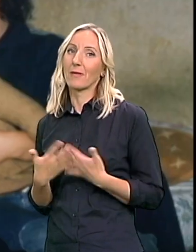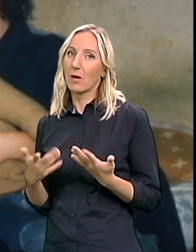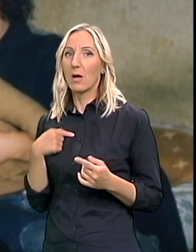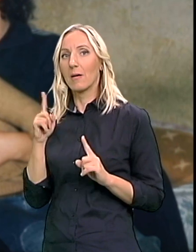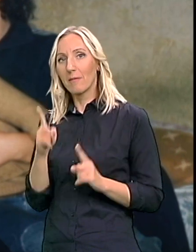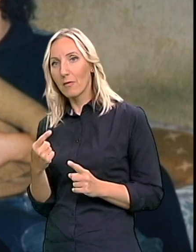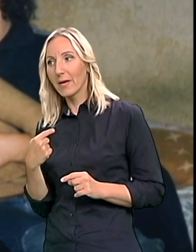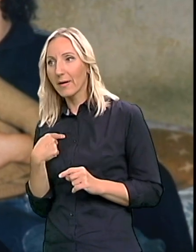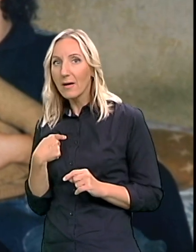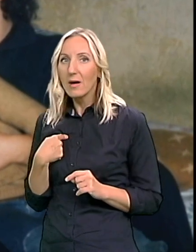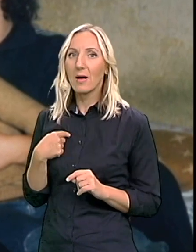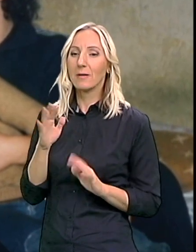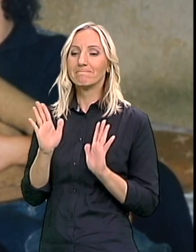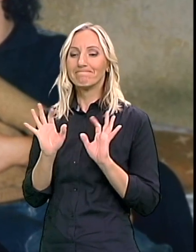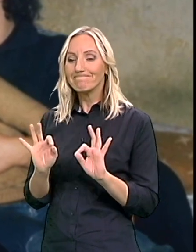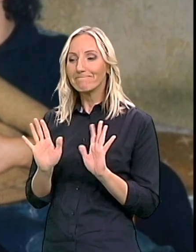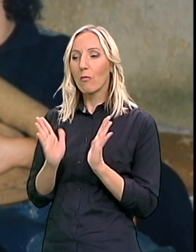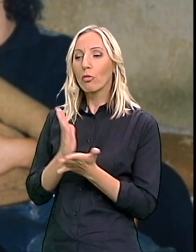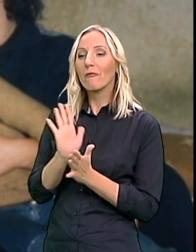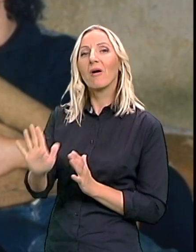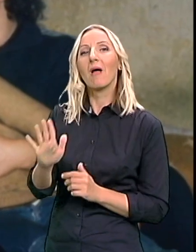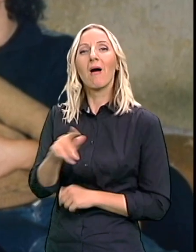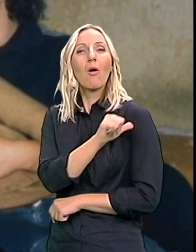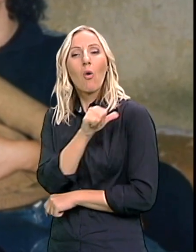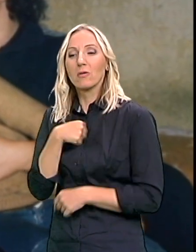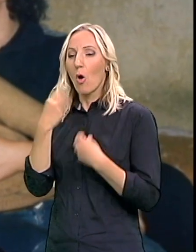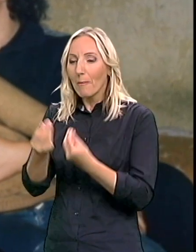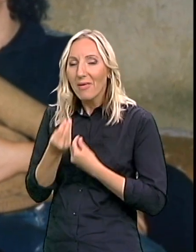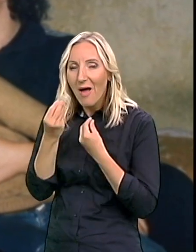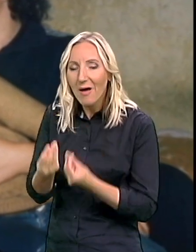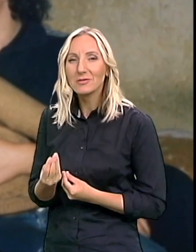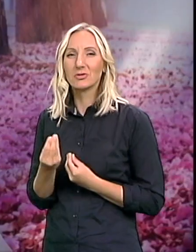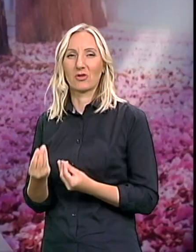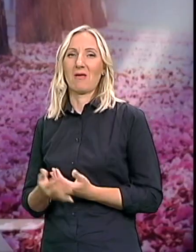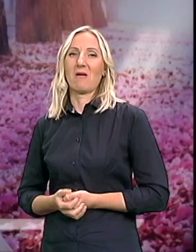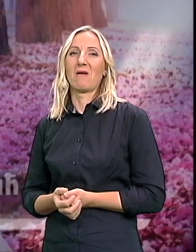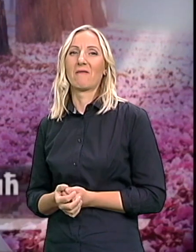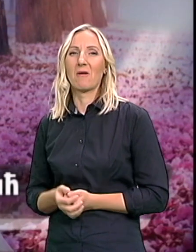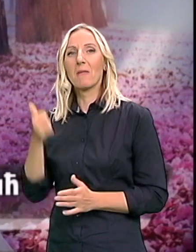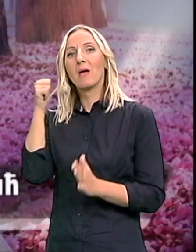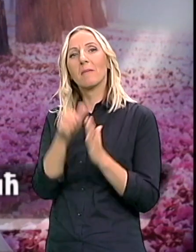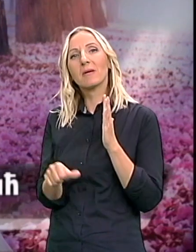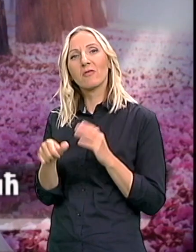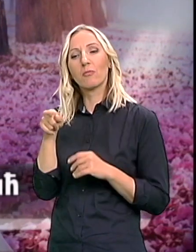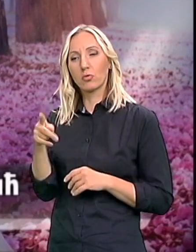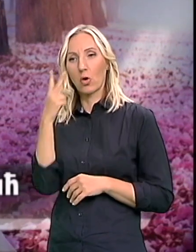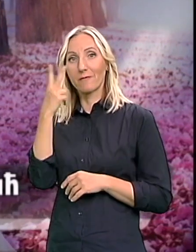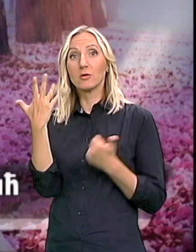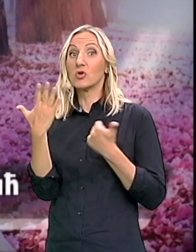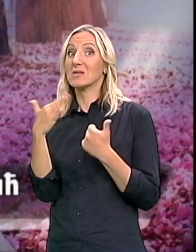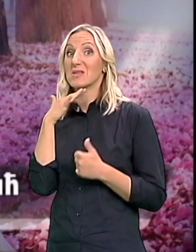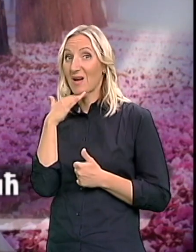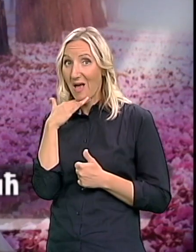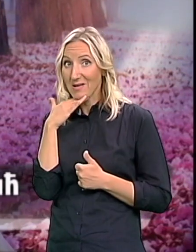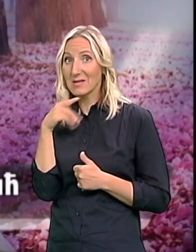morala Primjerom na njenim godinama Da je to objašnjavam Da ne pominje ništa Ona je prvi put videla U šestom razliku Gdje je